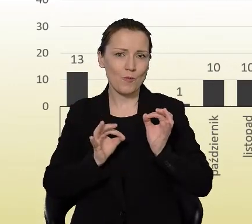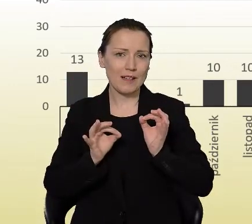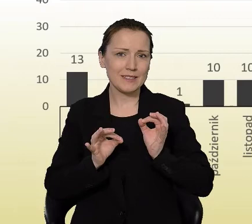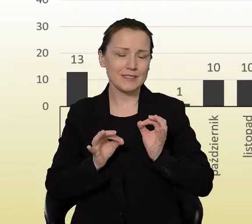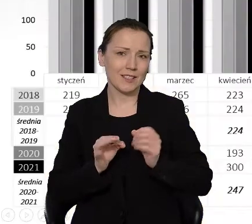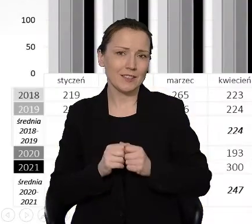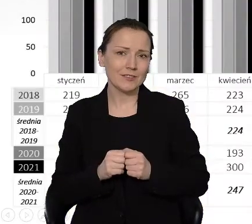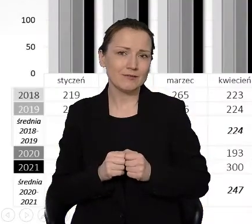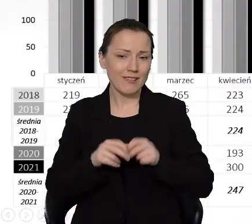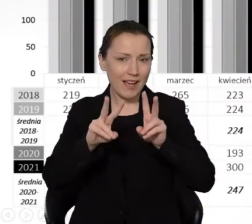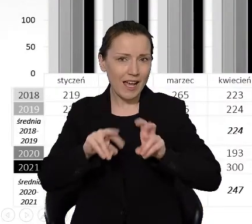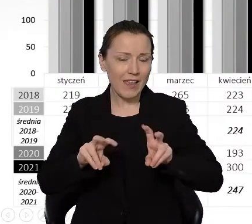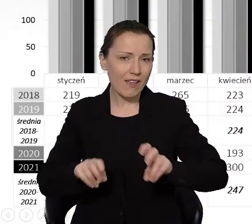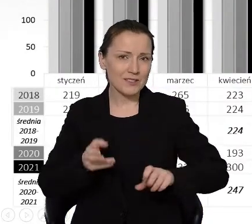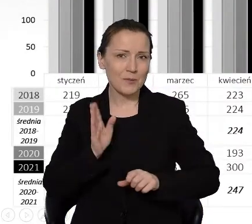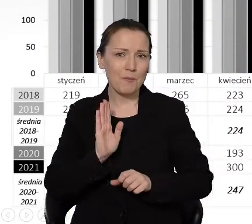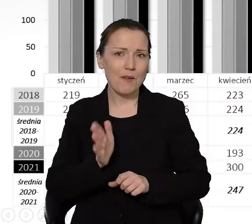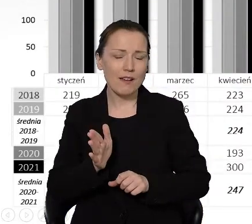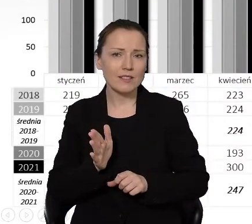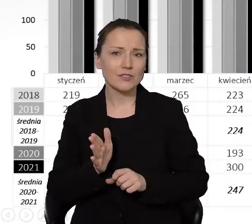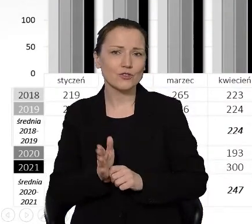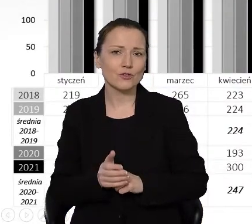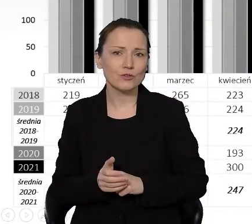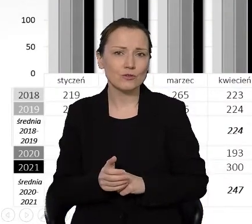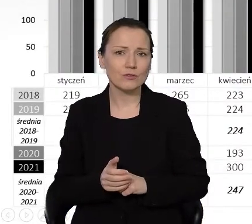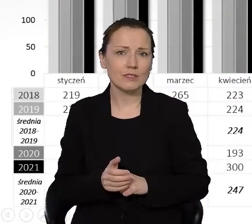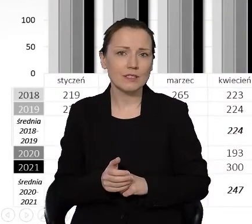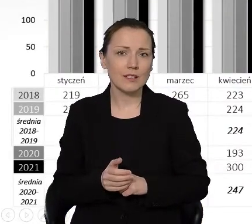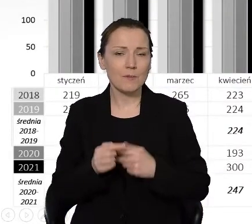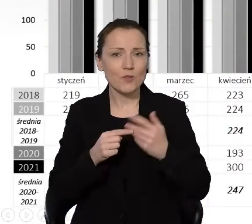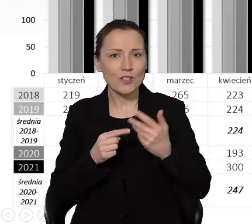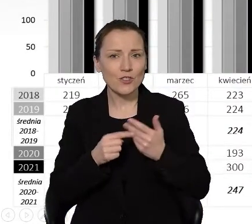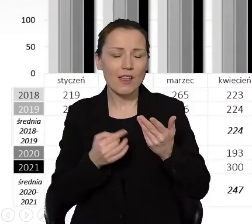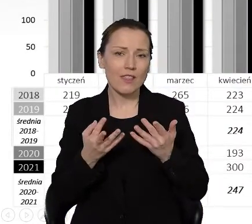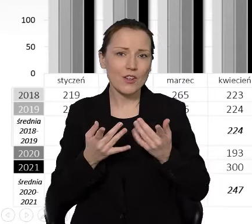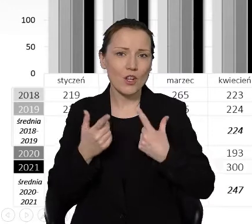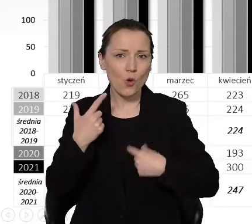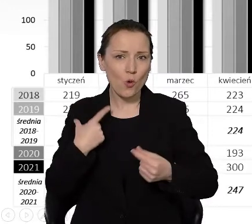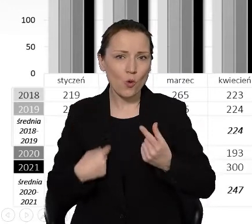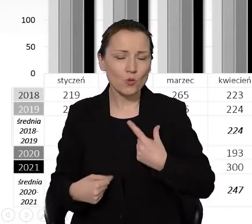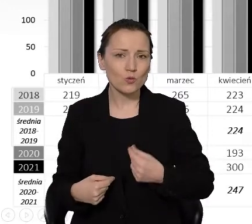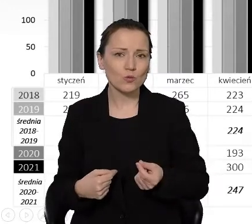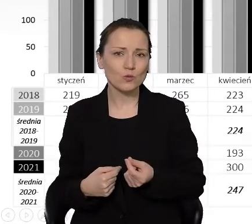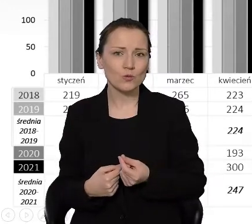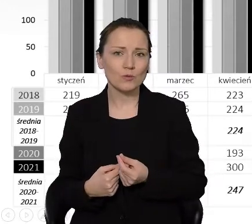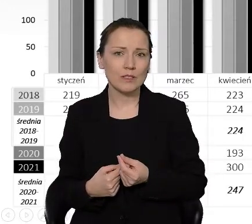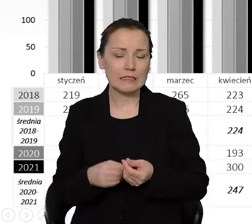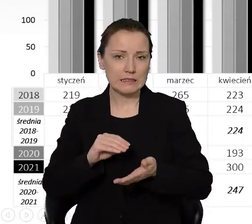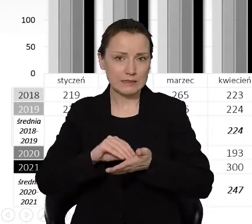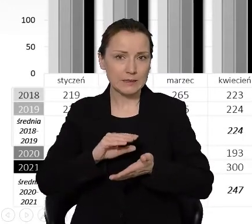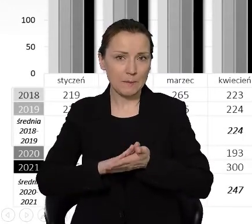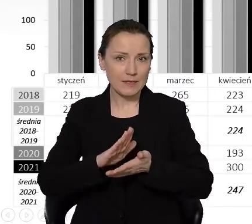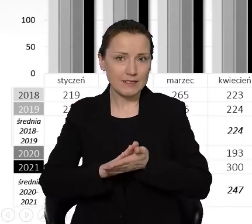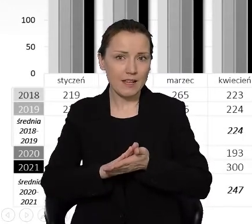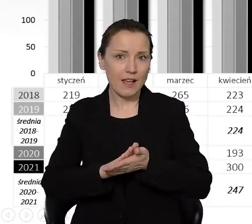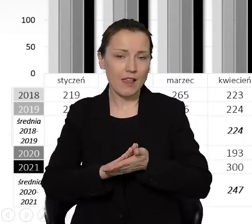podlegają analizie typu przeliczenie ilości zarejestrowanych w